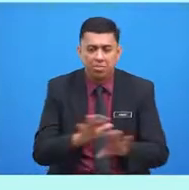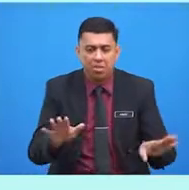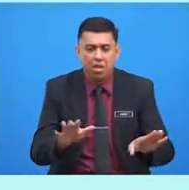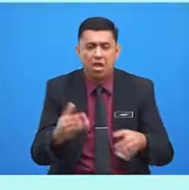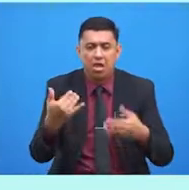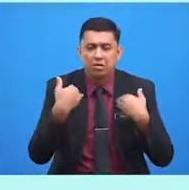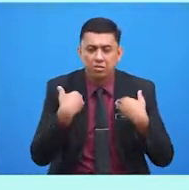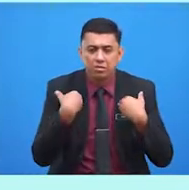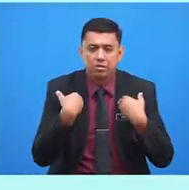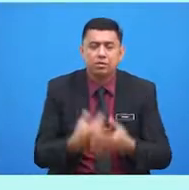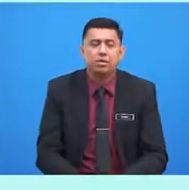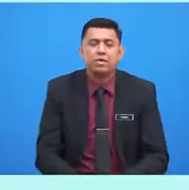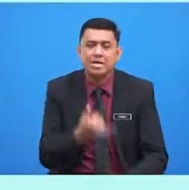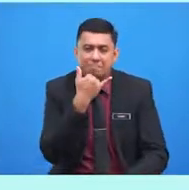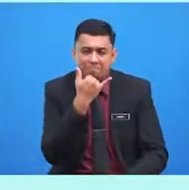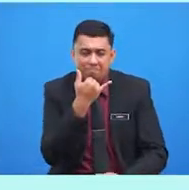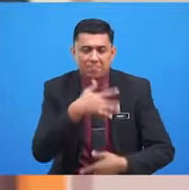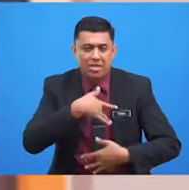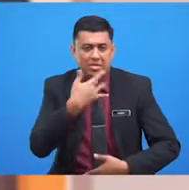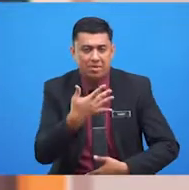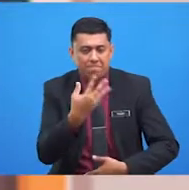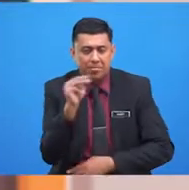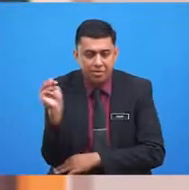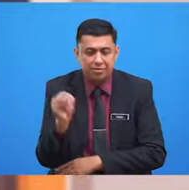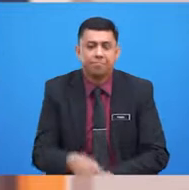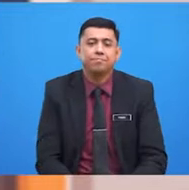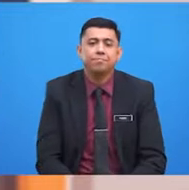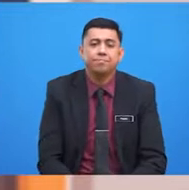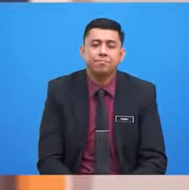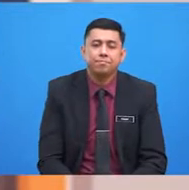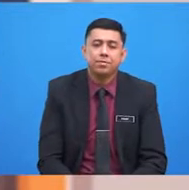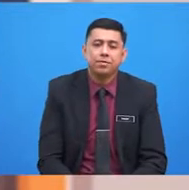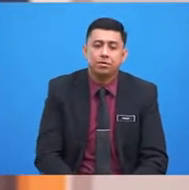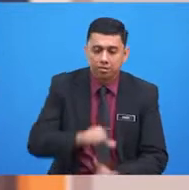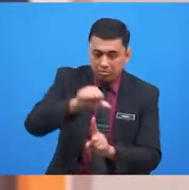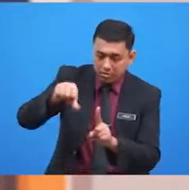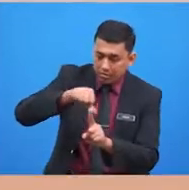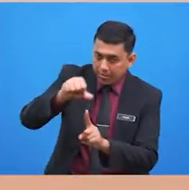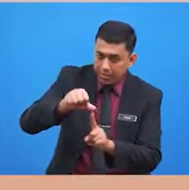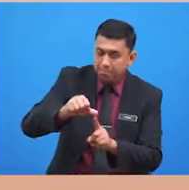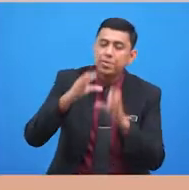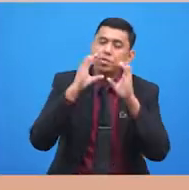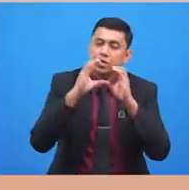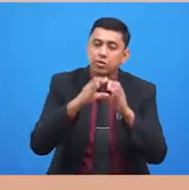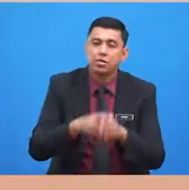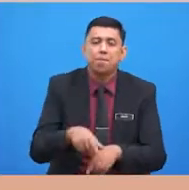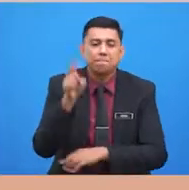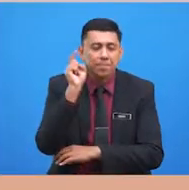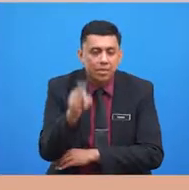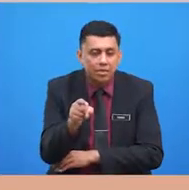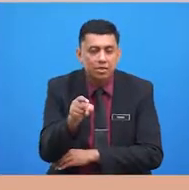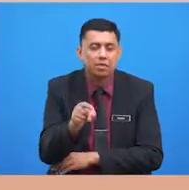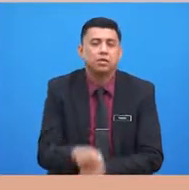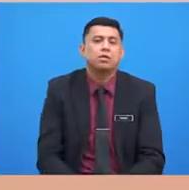perasaan mereka. Ya, murid-murid, apabila kita bercakap seharusnya